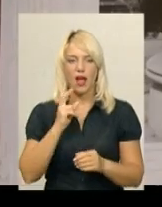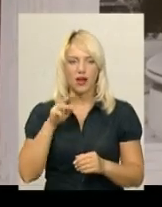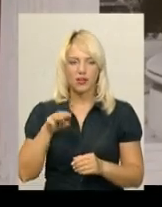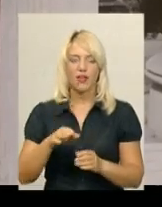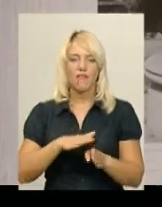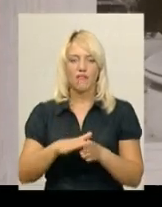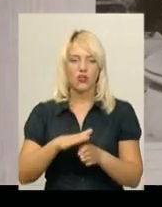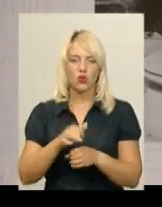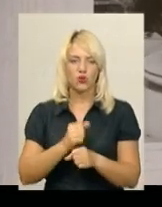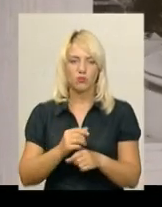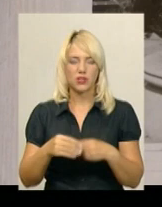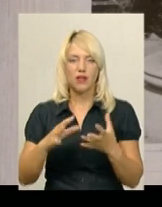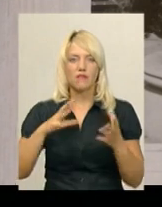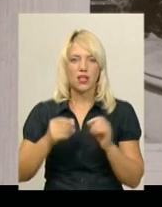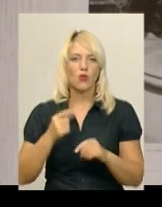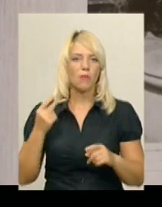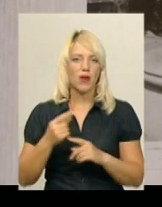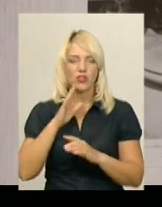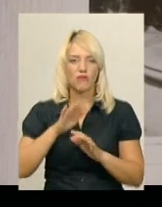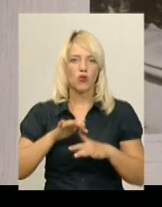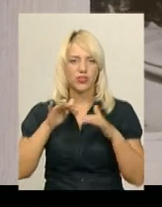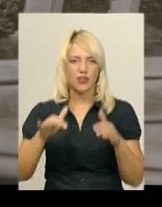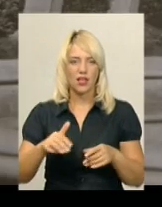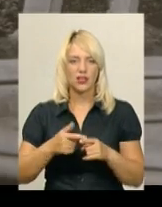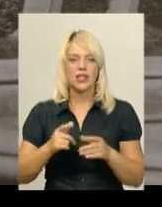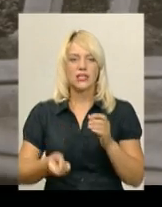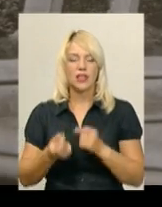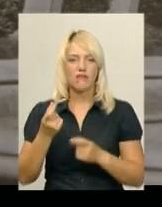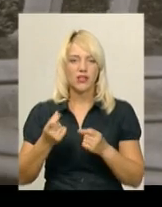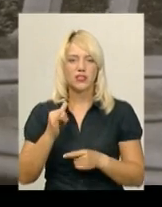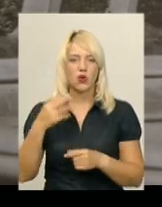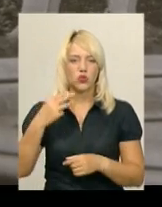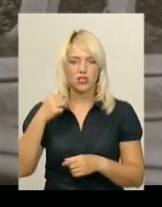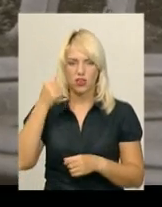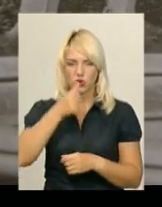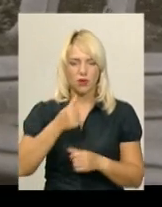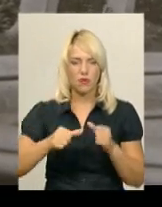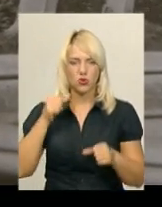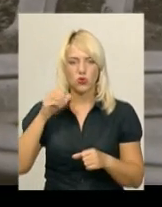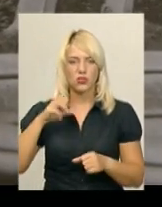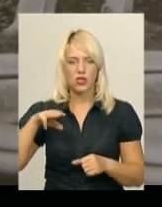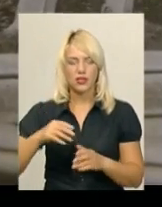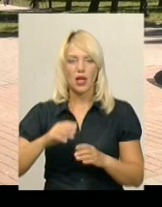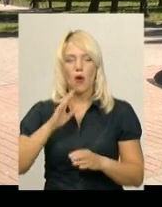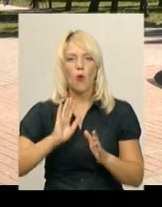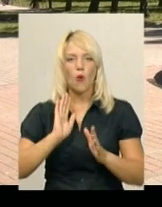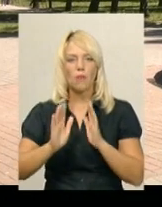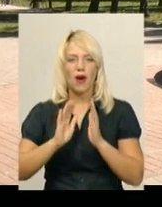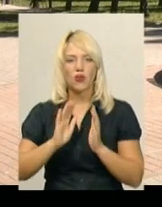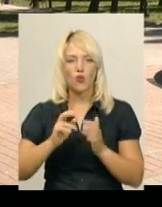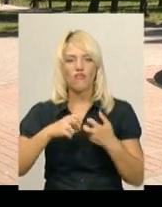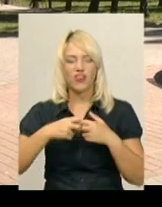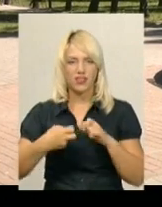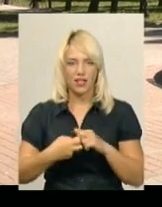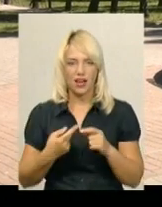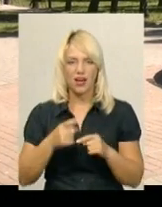Загалом перші фонтани у Хмельницькому колишнім проскурив з'явились у 30-х роках минулого століття у парку ім. Івана Франка, каже